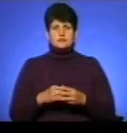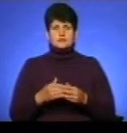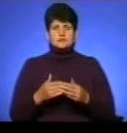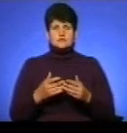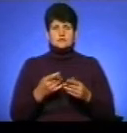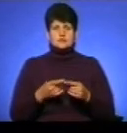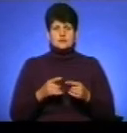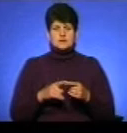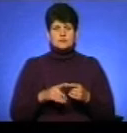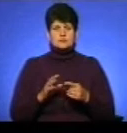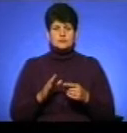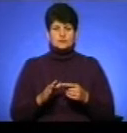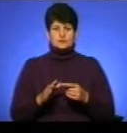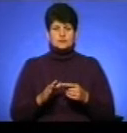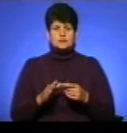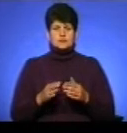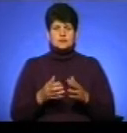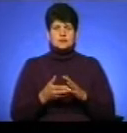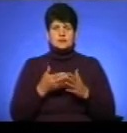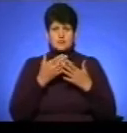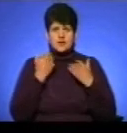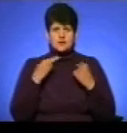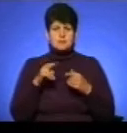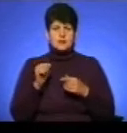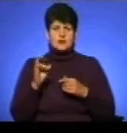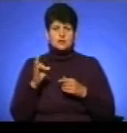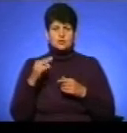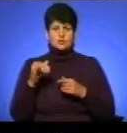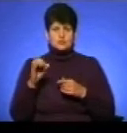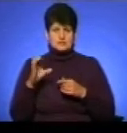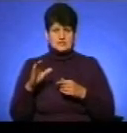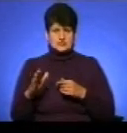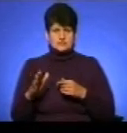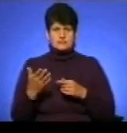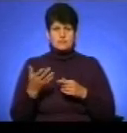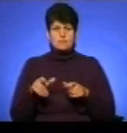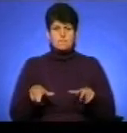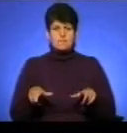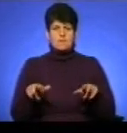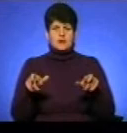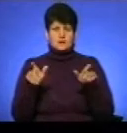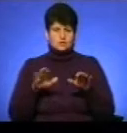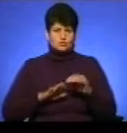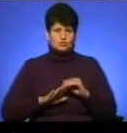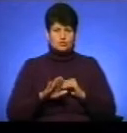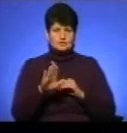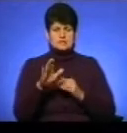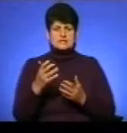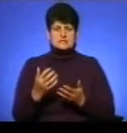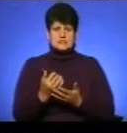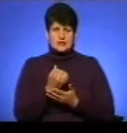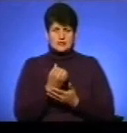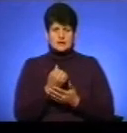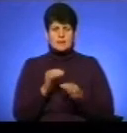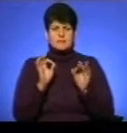відсутність ліфтів, відсутність пандусів, неналежне облаштування пандусів. Пандуси, як правило, знайти під